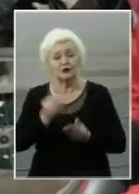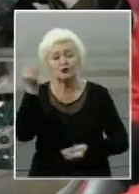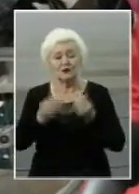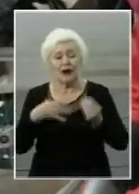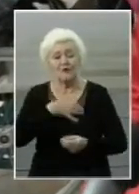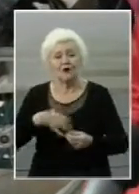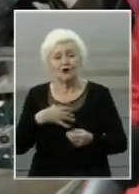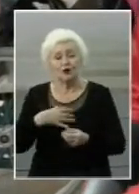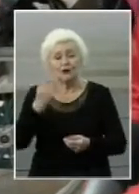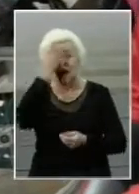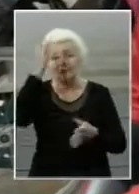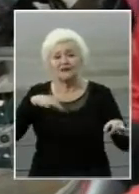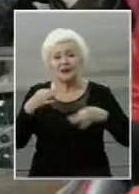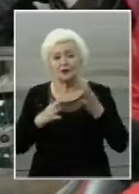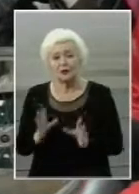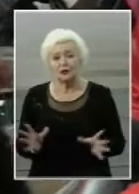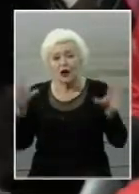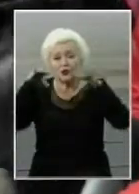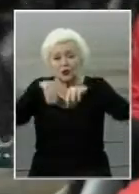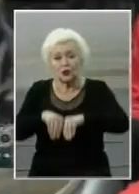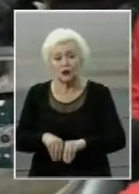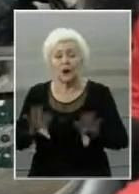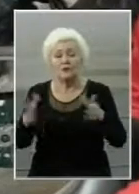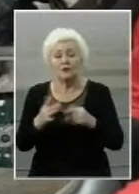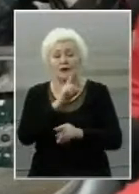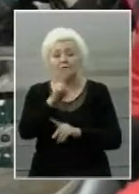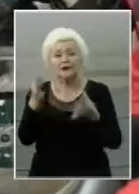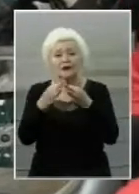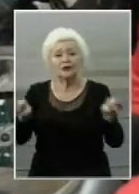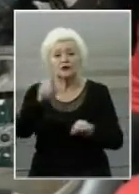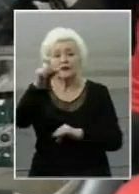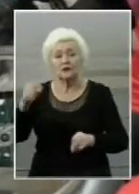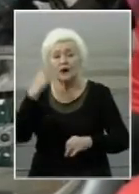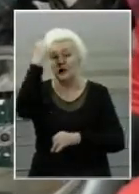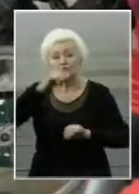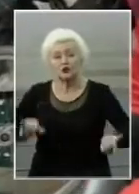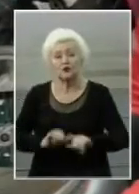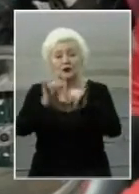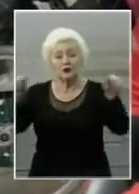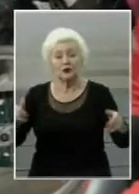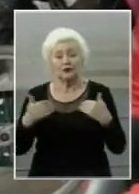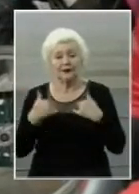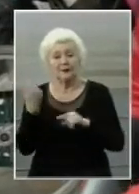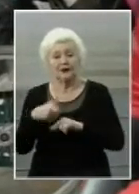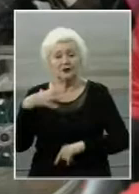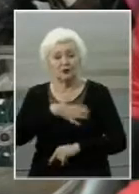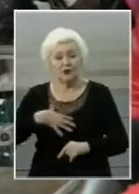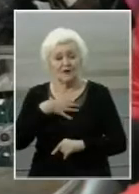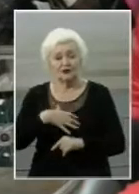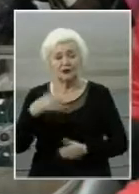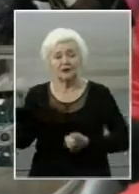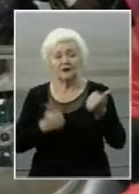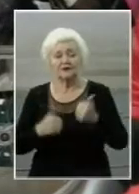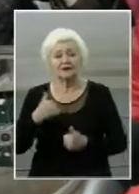психологічна сконцентрованість. Це моменти, які дозволяють людині особисто зростати. Тому для мене це дуже важливі змагання.